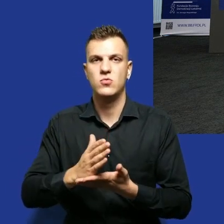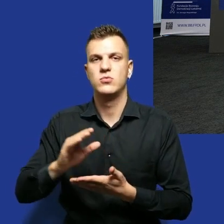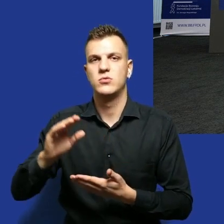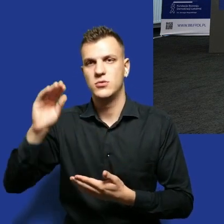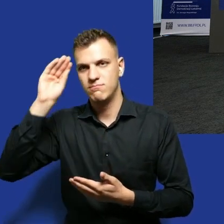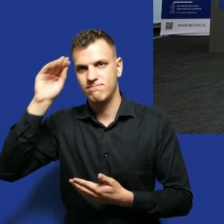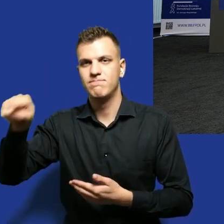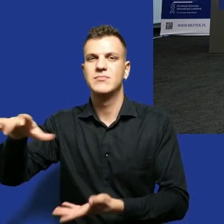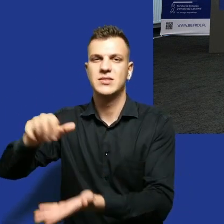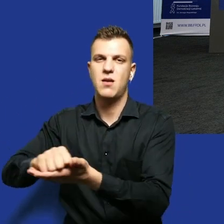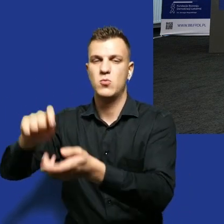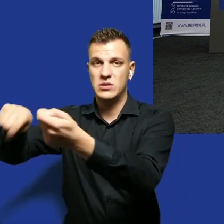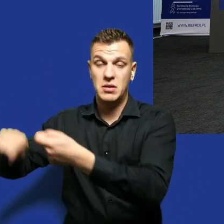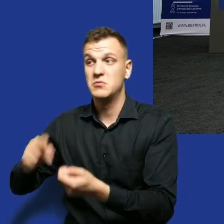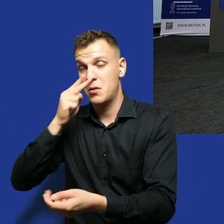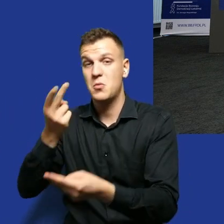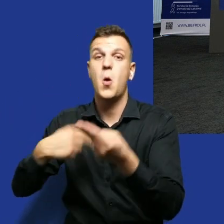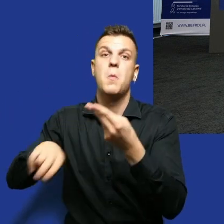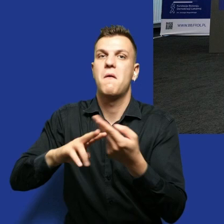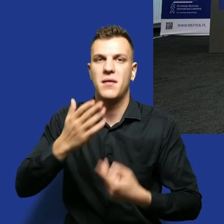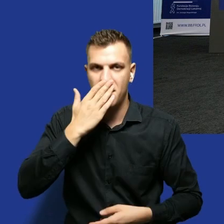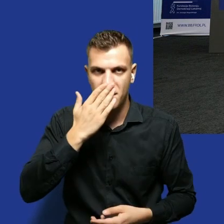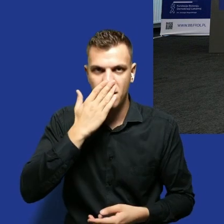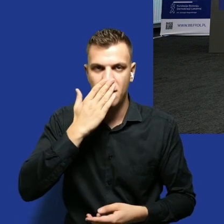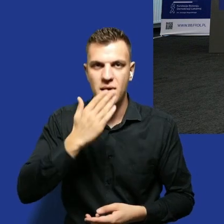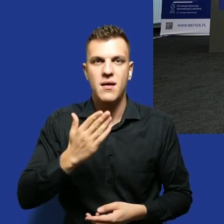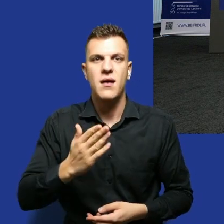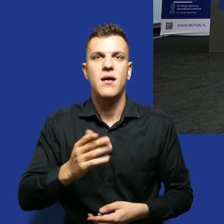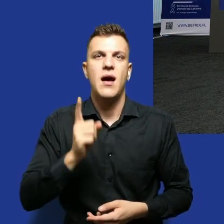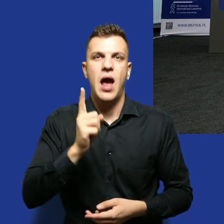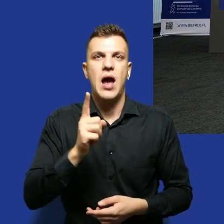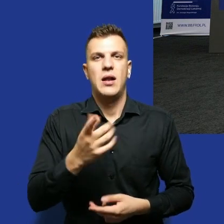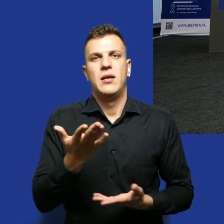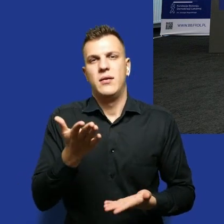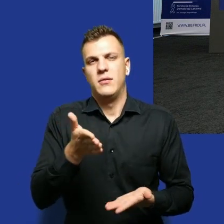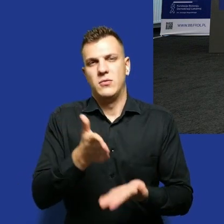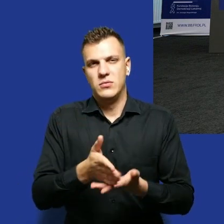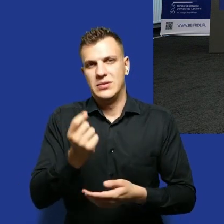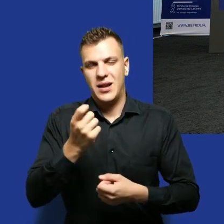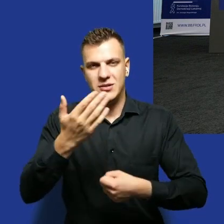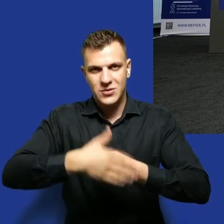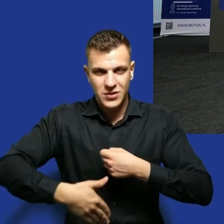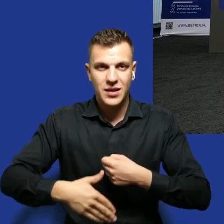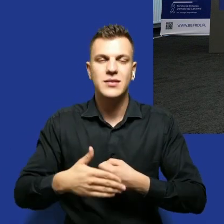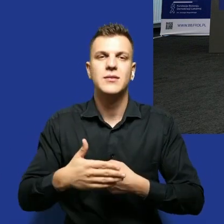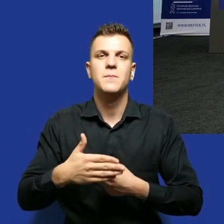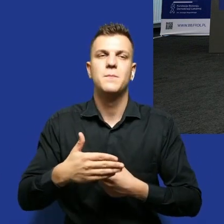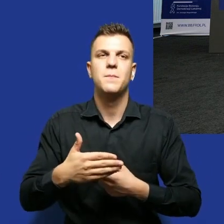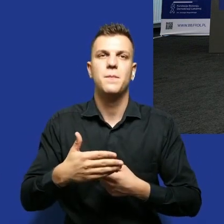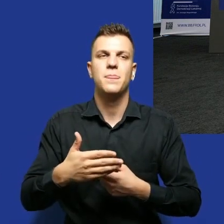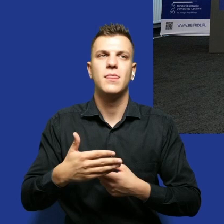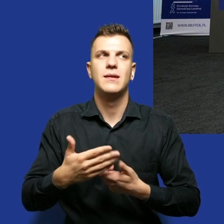watchdogów, zobaczymy jaka tu będzie odpowiedź, ale tak naprawdę kończąc tą moją wypowiedź o tym co się